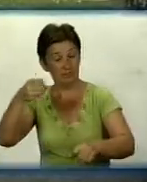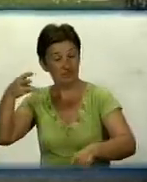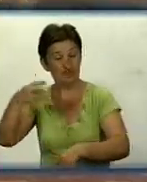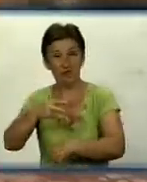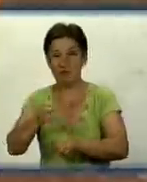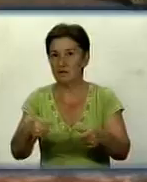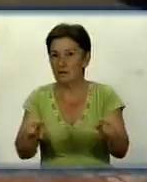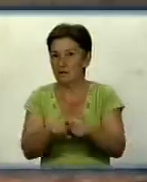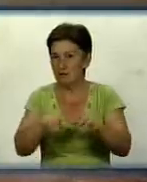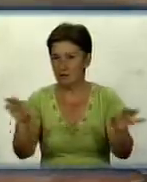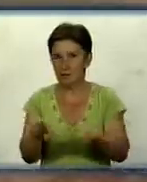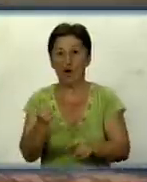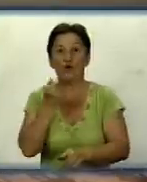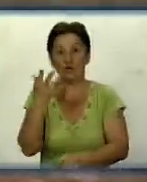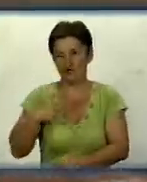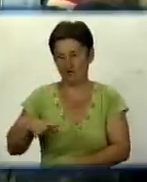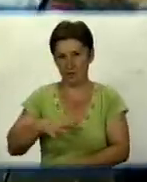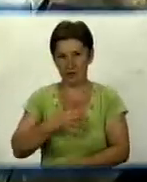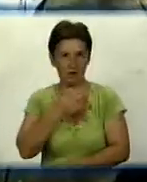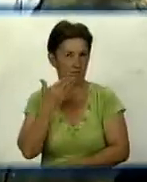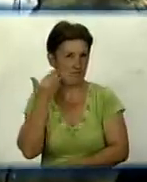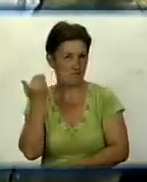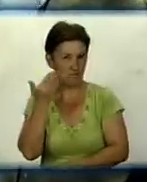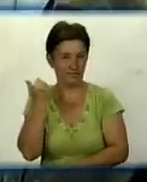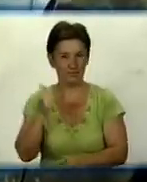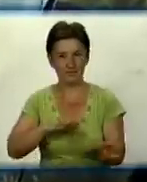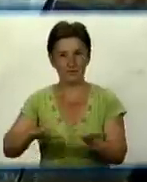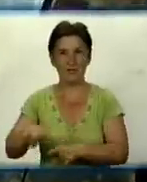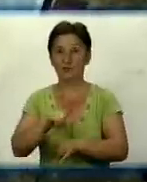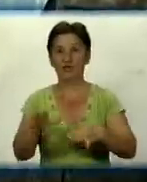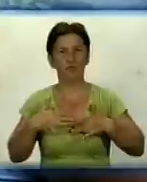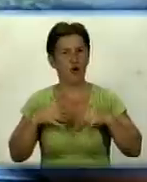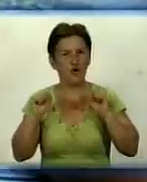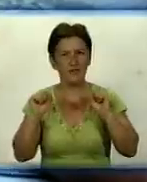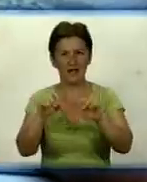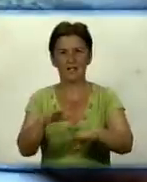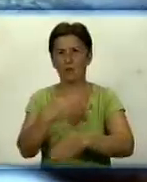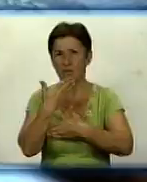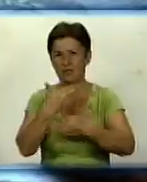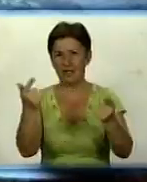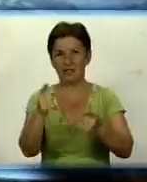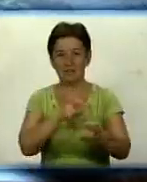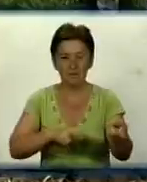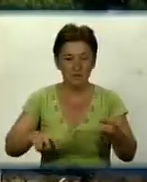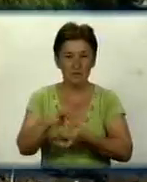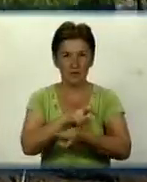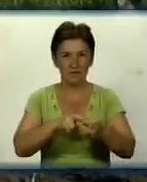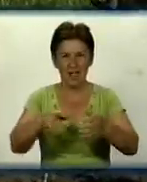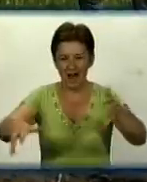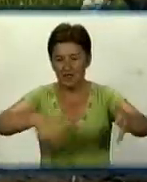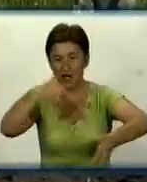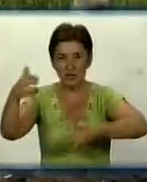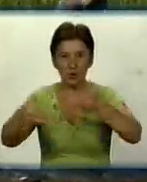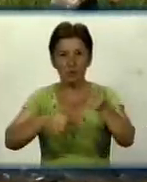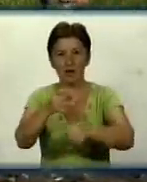спеки і коли чекати полегшення. Щоб віддати останню данину, в Новоархангельському районі пошуківці аматори ведуть розкопки в